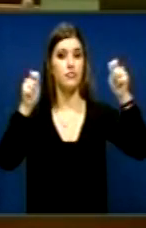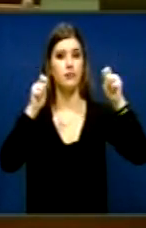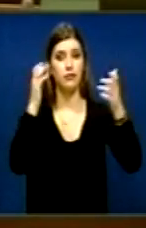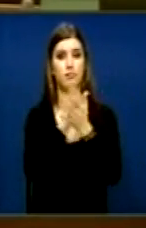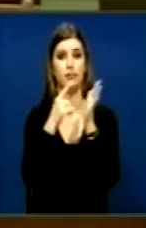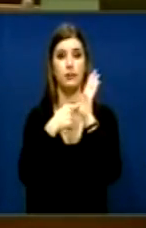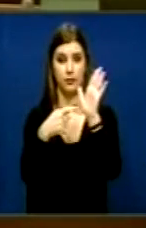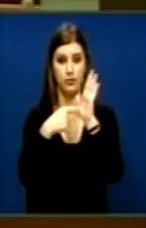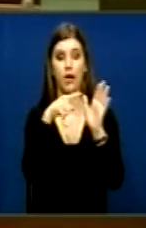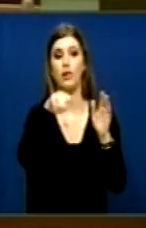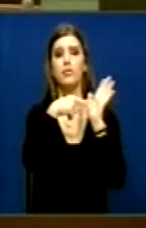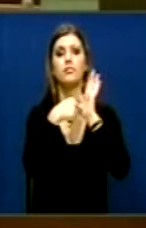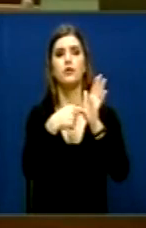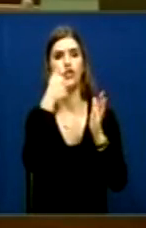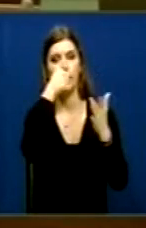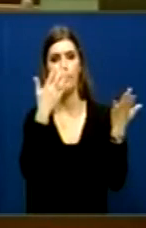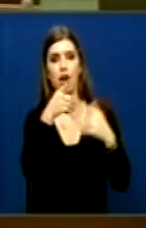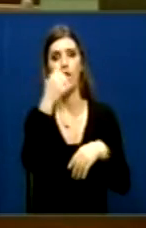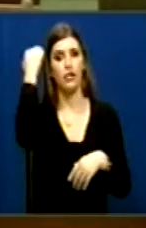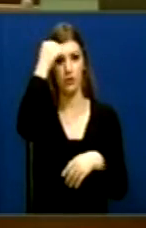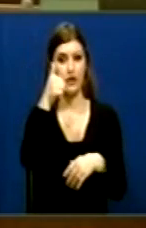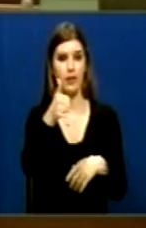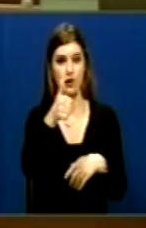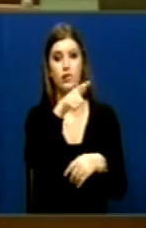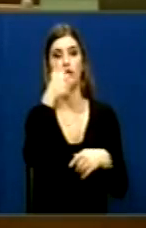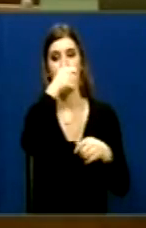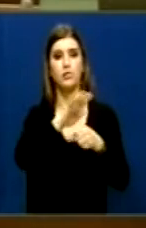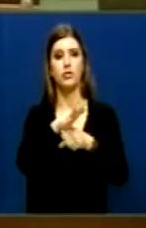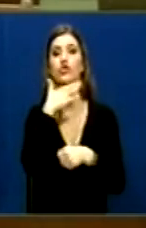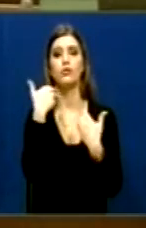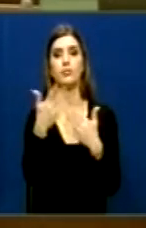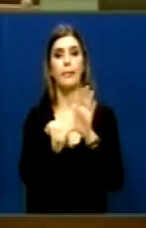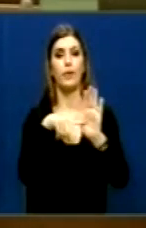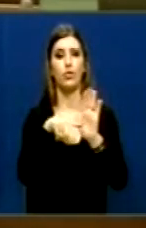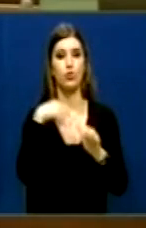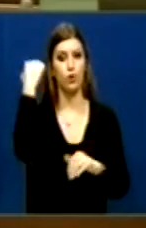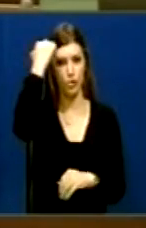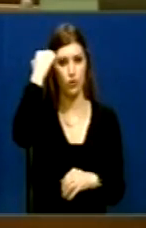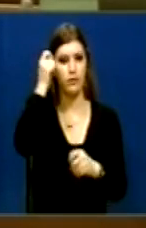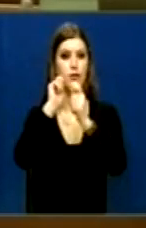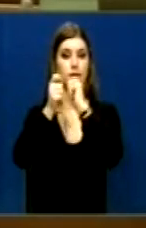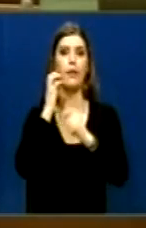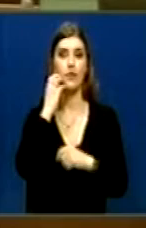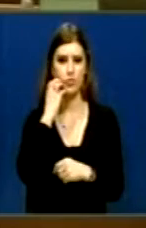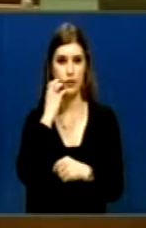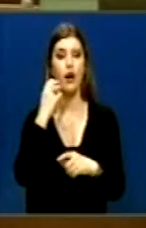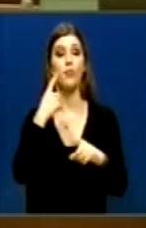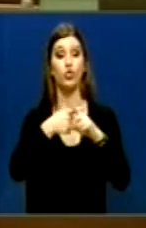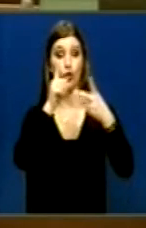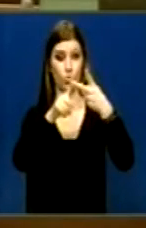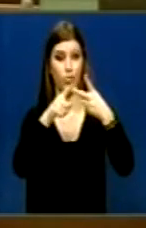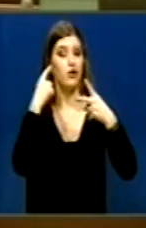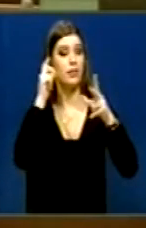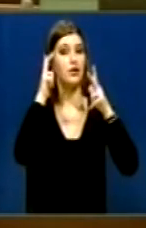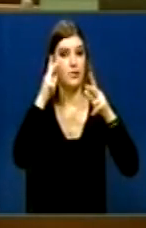Kërvend Republikës Kosovë ashtë një më thasi me i vizat asisit në Bruxelles. Ndërko që komponenta e dytë, prajo e zërit, ka pas përshëllim të tregoj